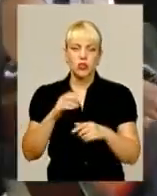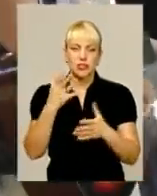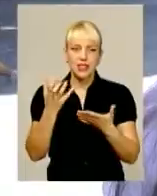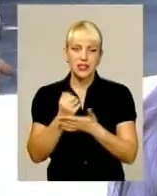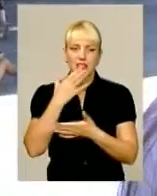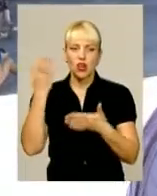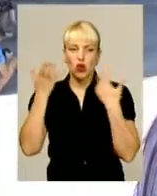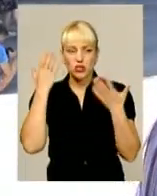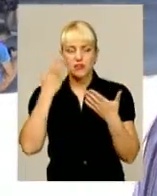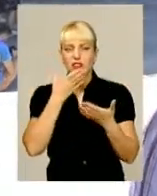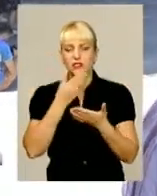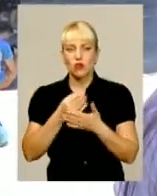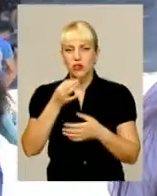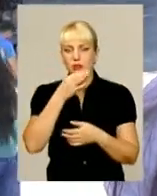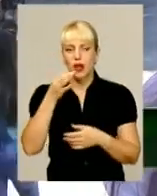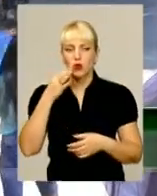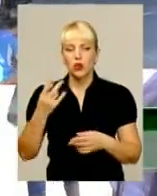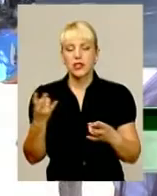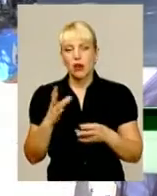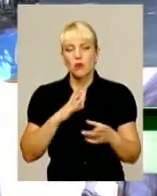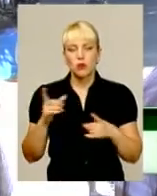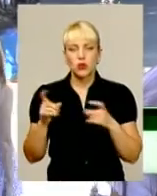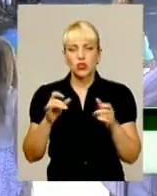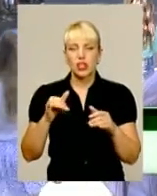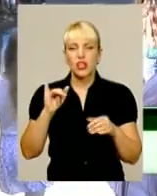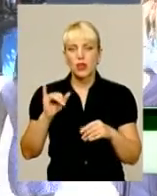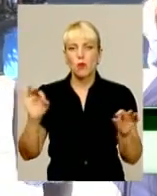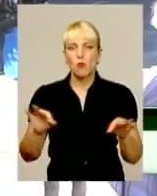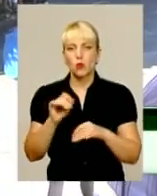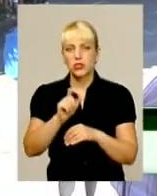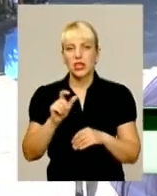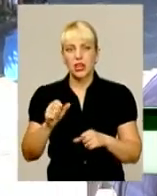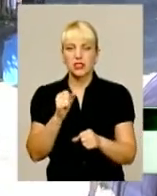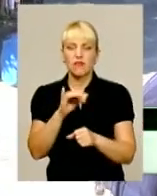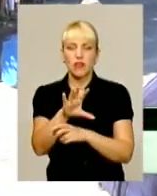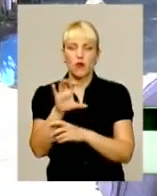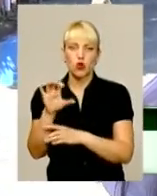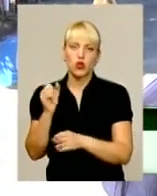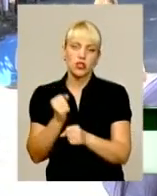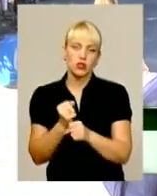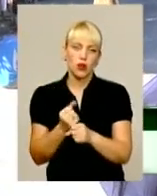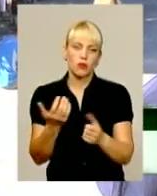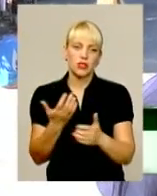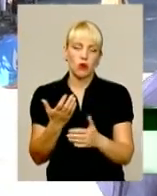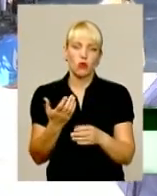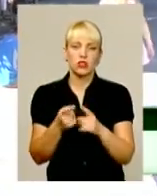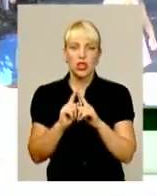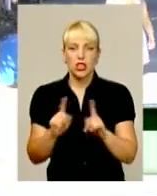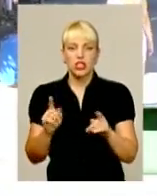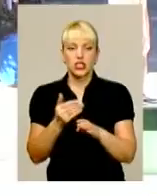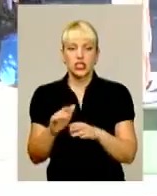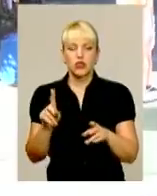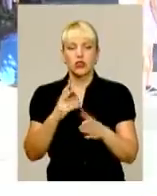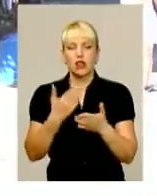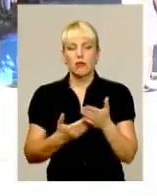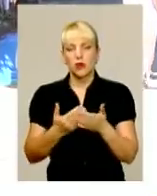до смаку. Думала, що варто було б відключити і музикатів, і фотографів, і зробити якісь інтерактивні сценки. От, наприклад, зараз у нас